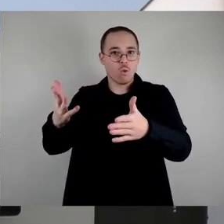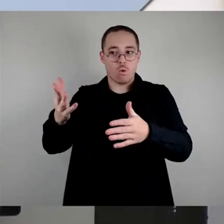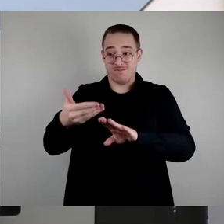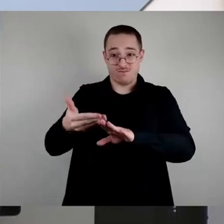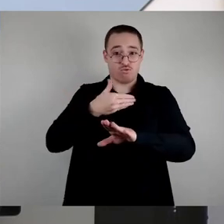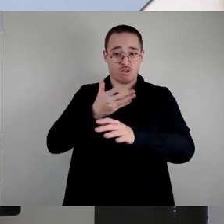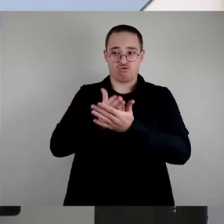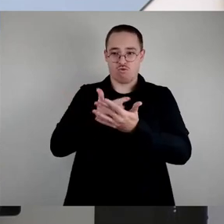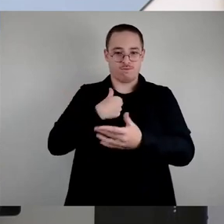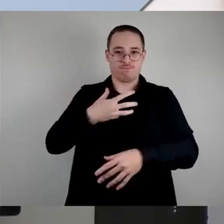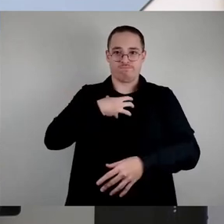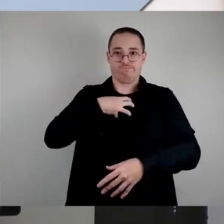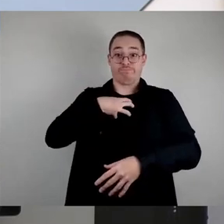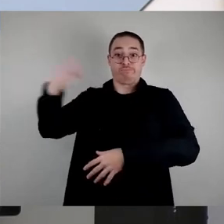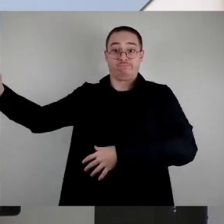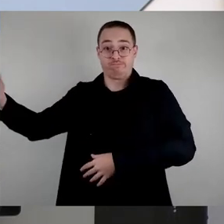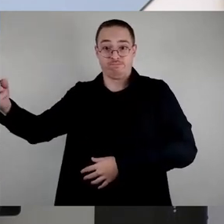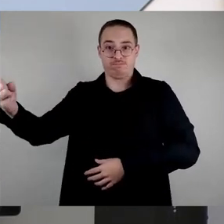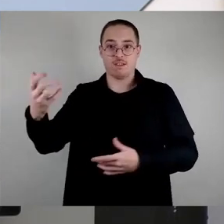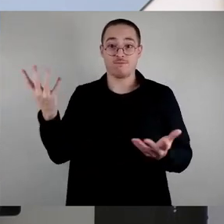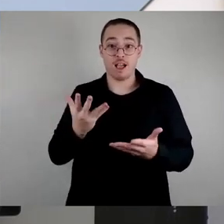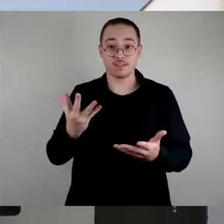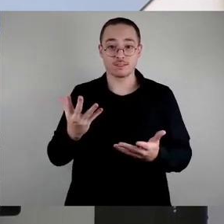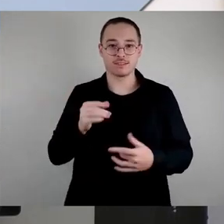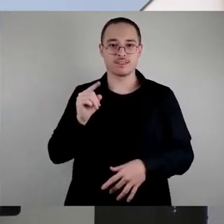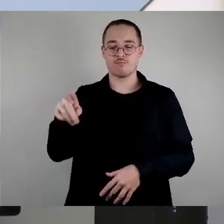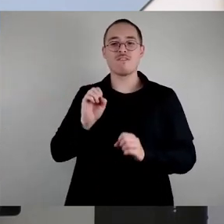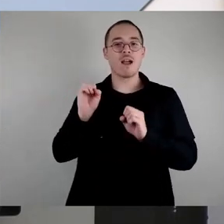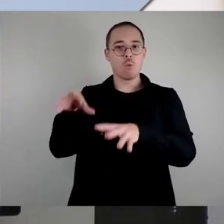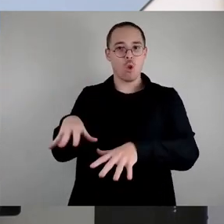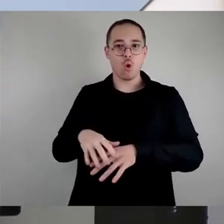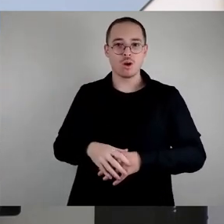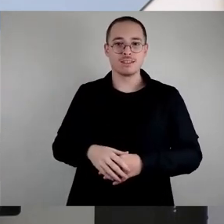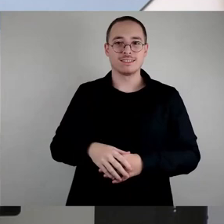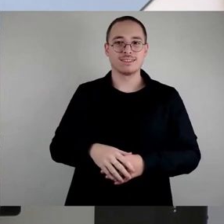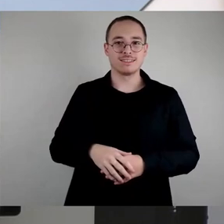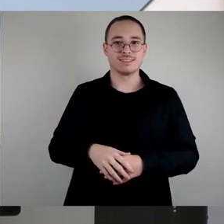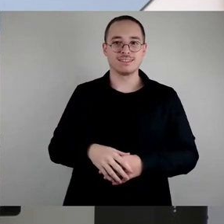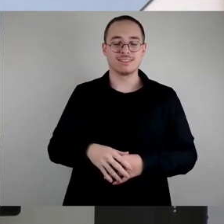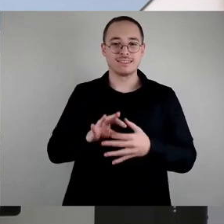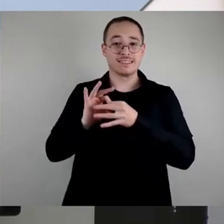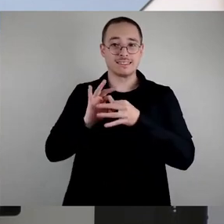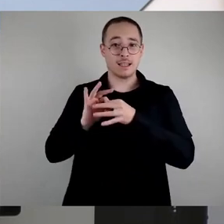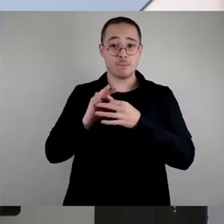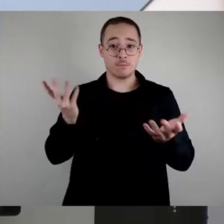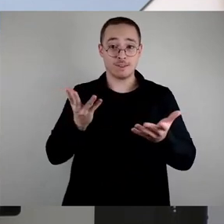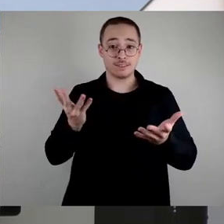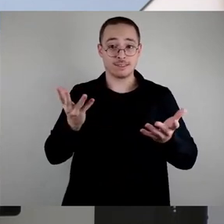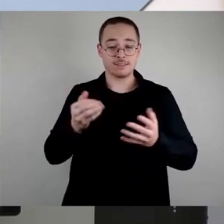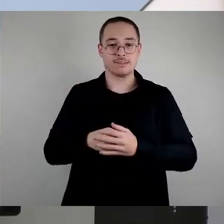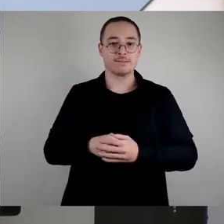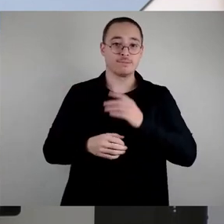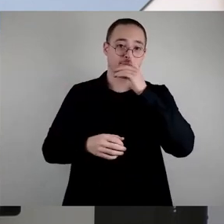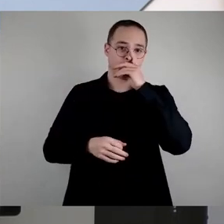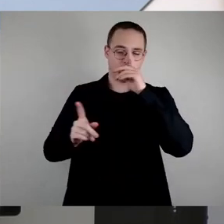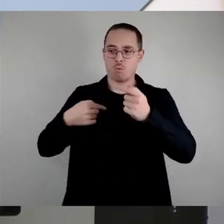weswegen ich den Antrag der Grünen auch als sinnvoll einschätze, ist diese Entwicklung, die